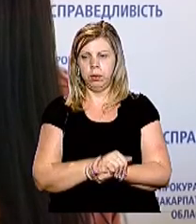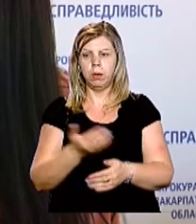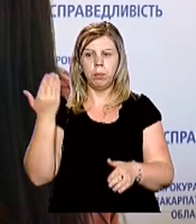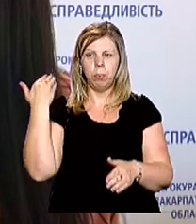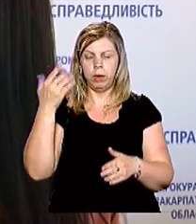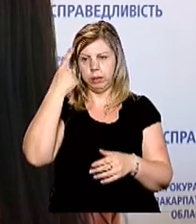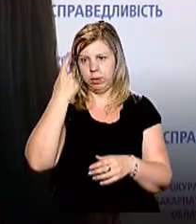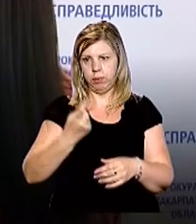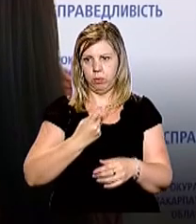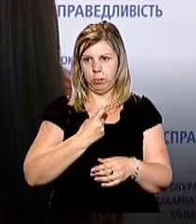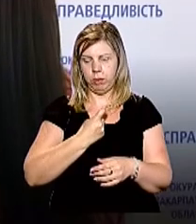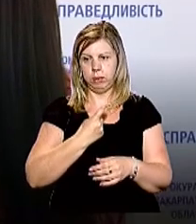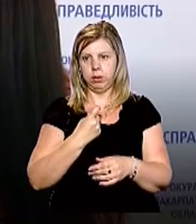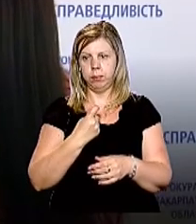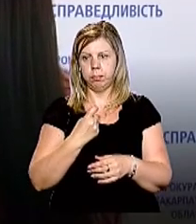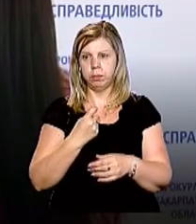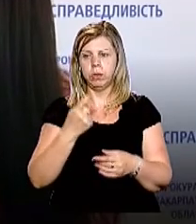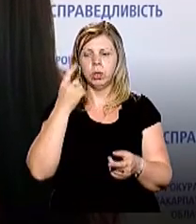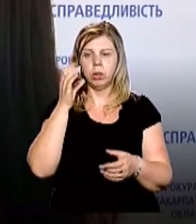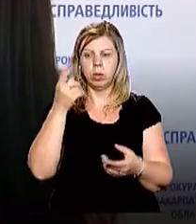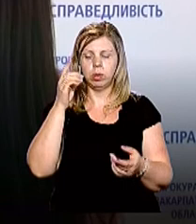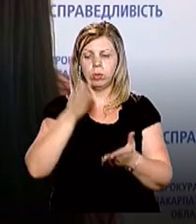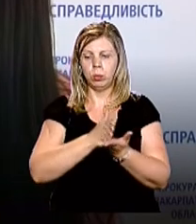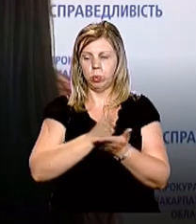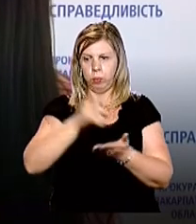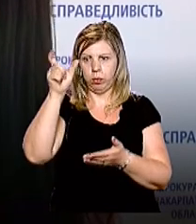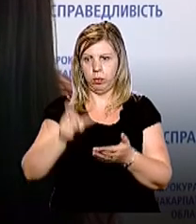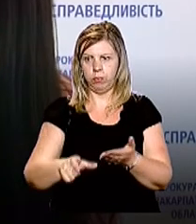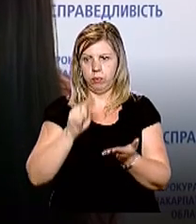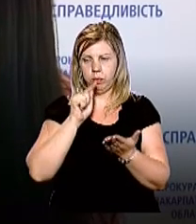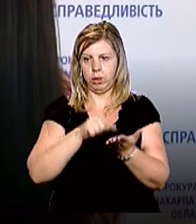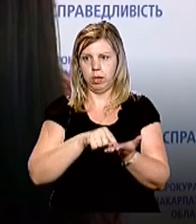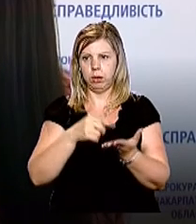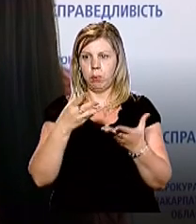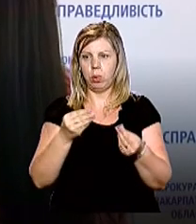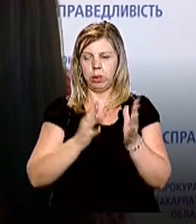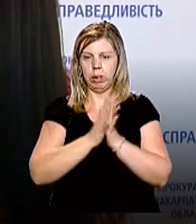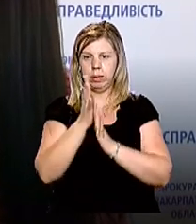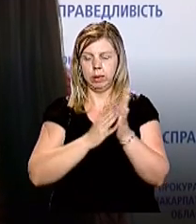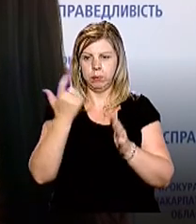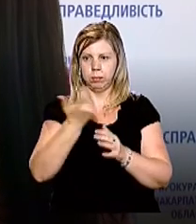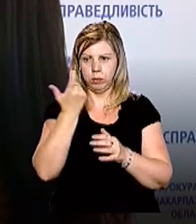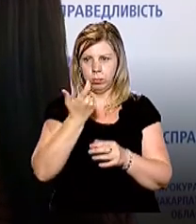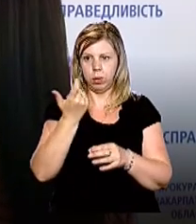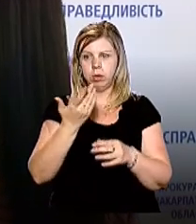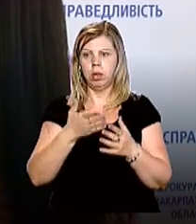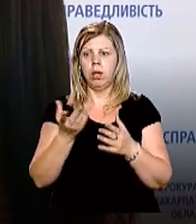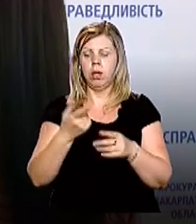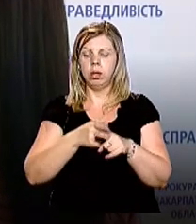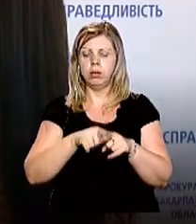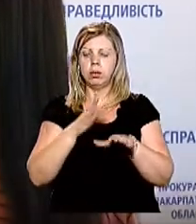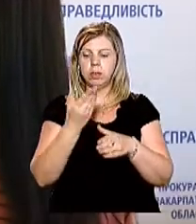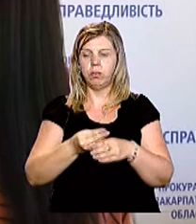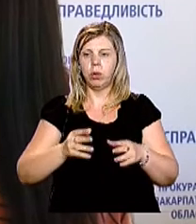попередньою інформацією, службові особи, вказаного Мокрянського лісомисливського господарства, зловживаючи своїм